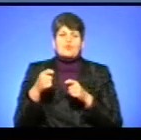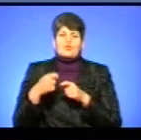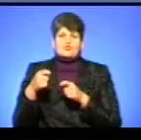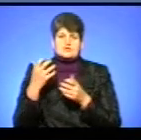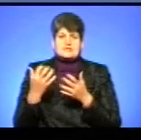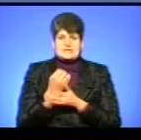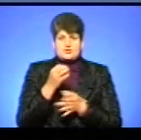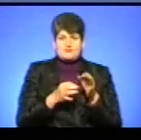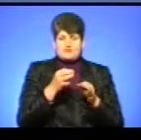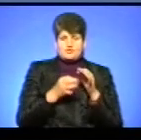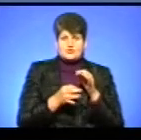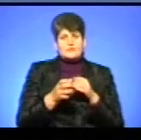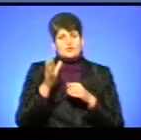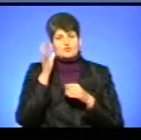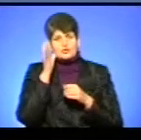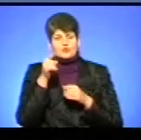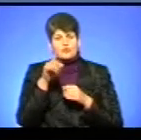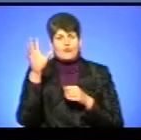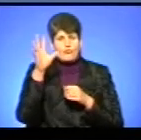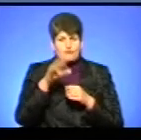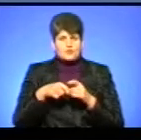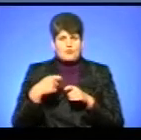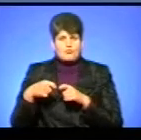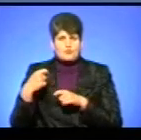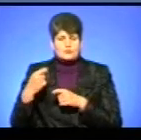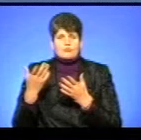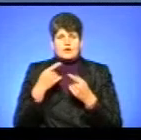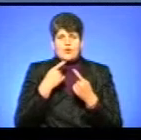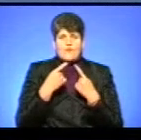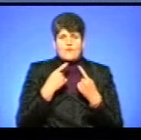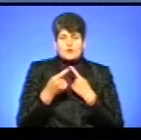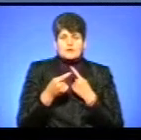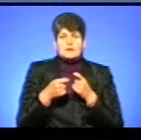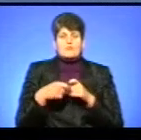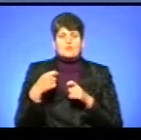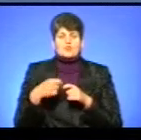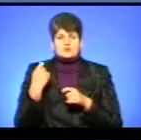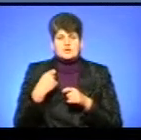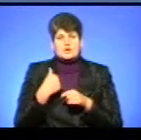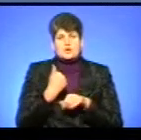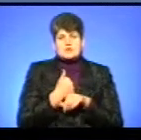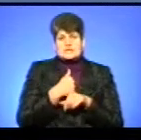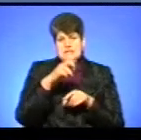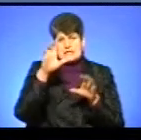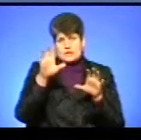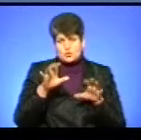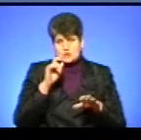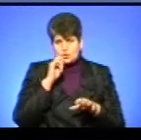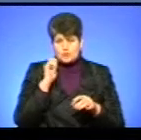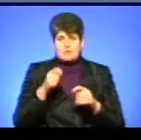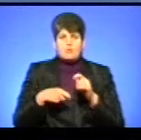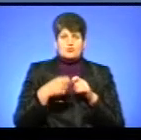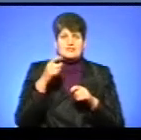знайшов суд. Чи він дослухався до того всього спектру порушень, про який ми говорили, а саме порушення Конституції України, порушення